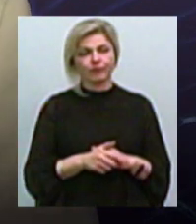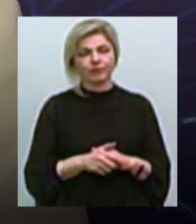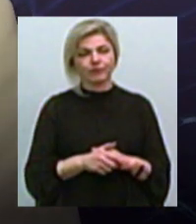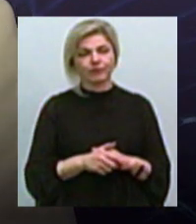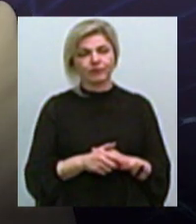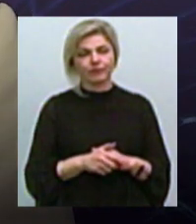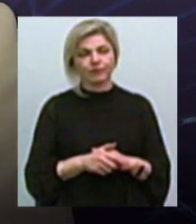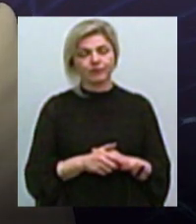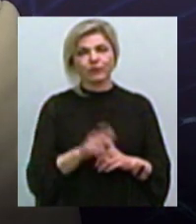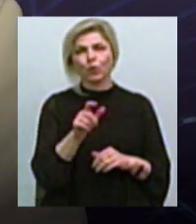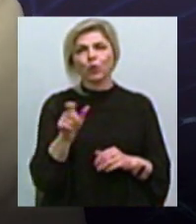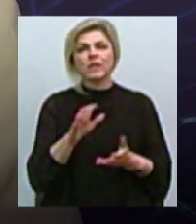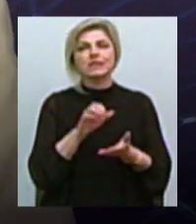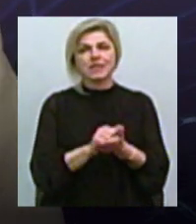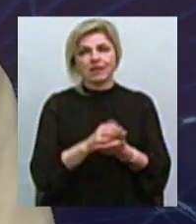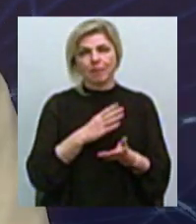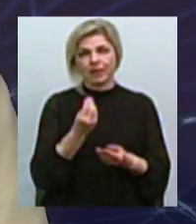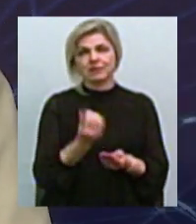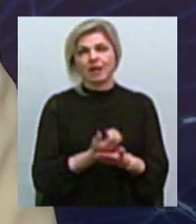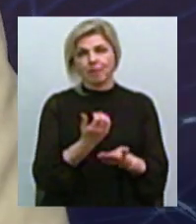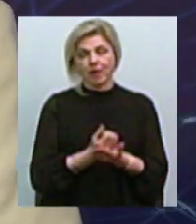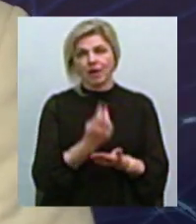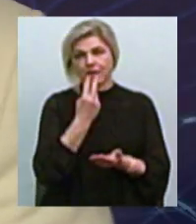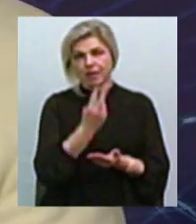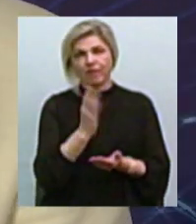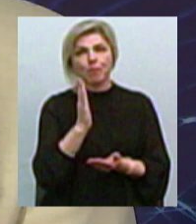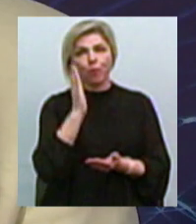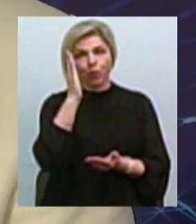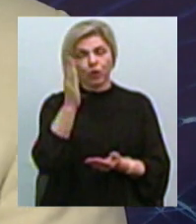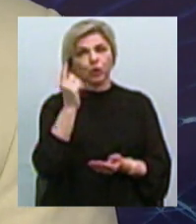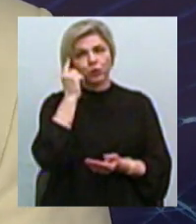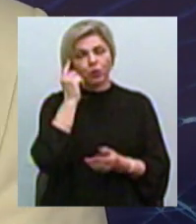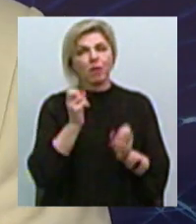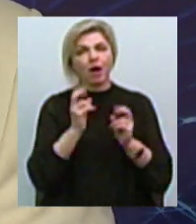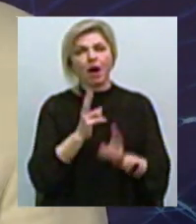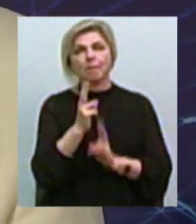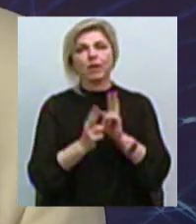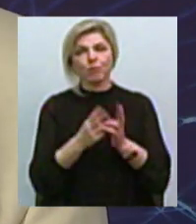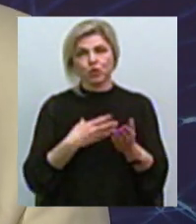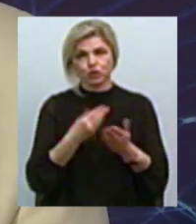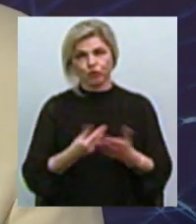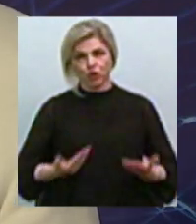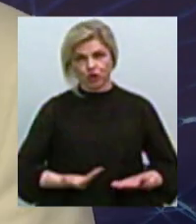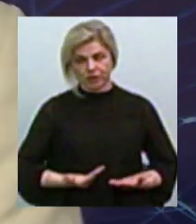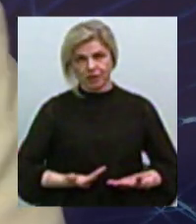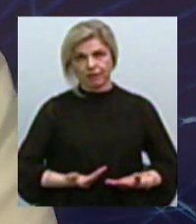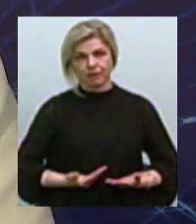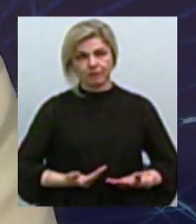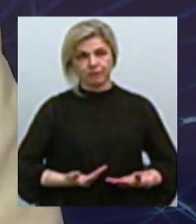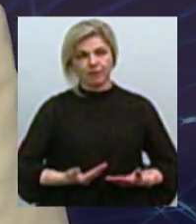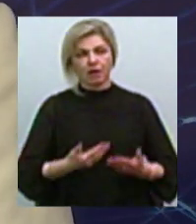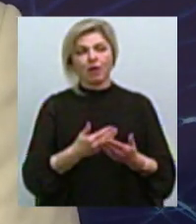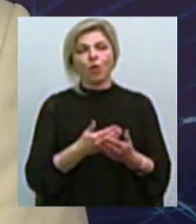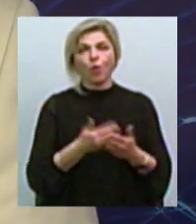зароблянням коштів, дивилися у майбутнє і думали, як перебудувати своє життя від старих звичаїв на